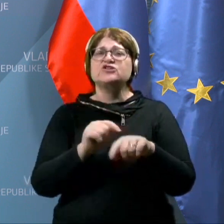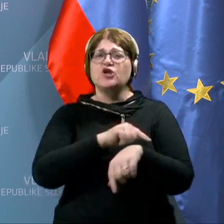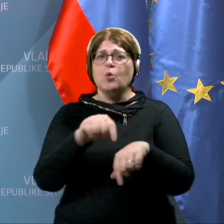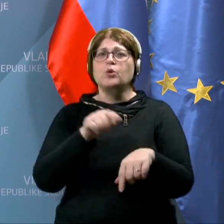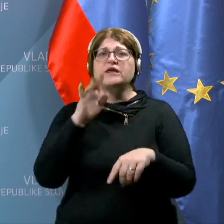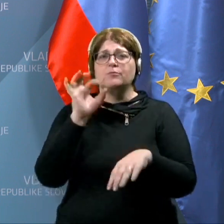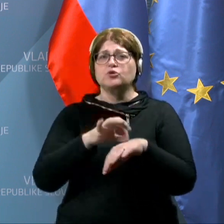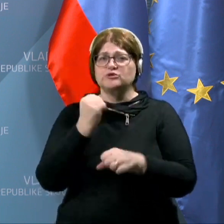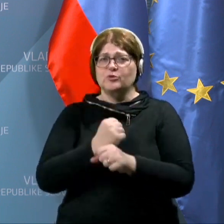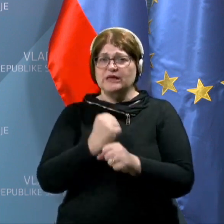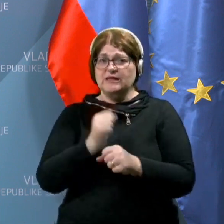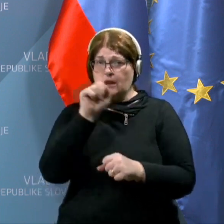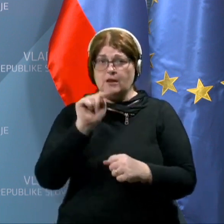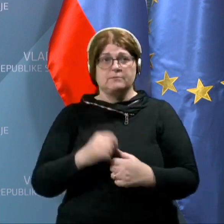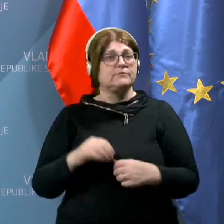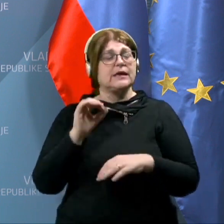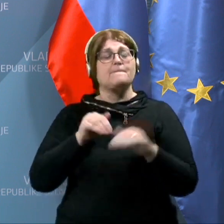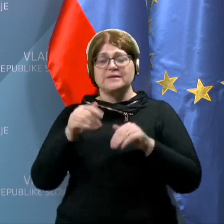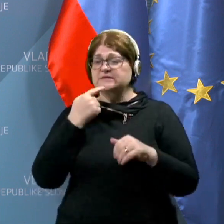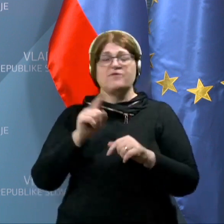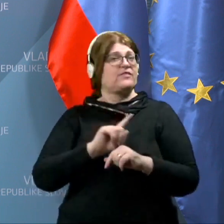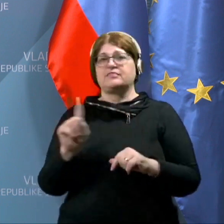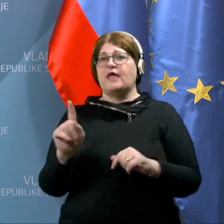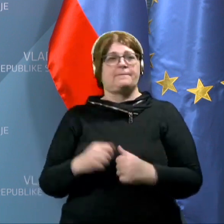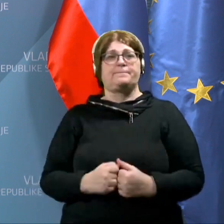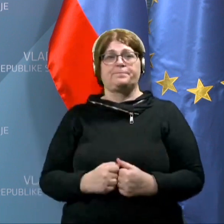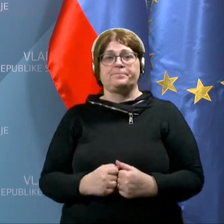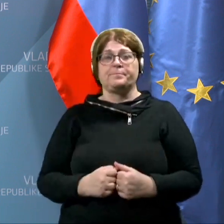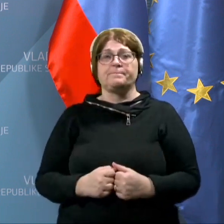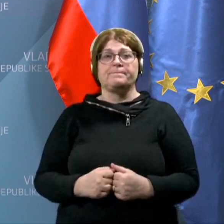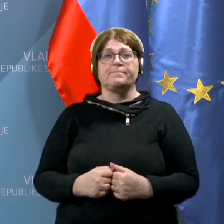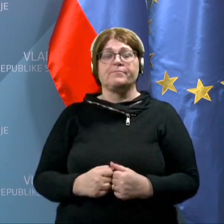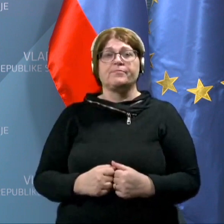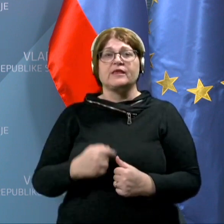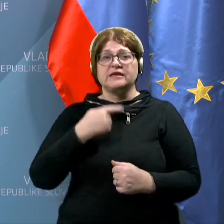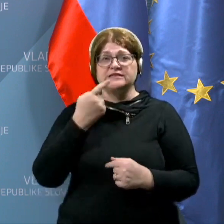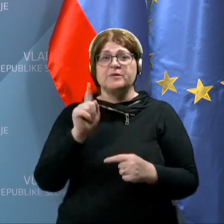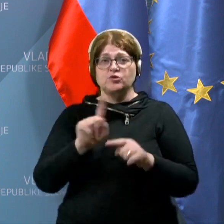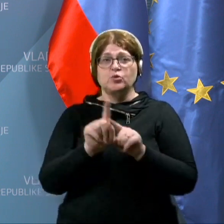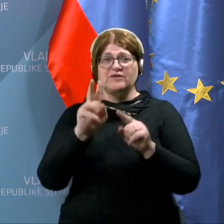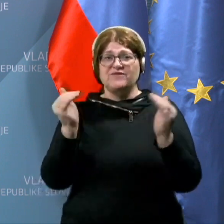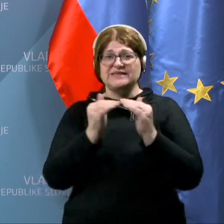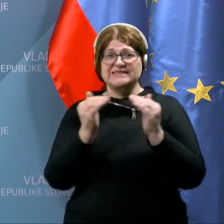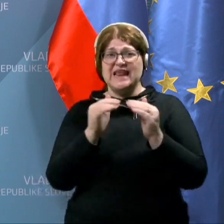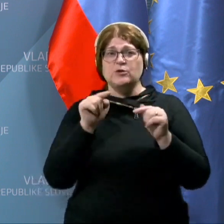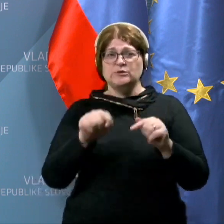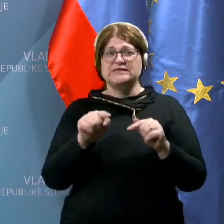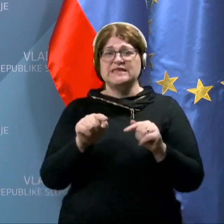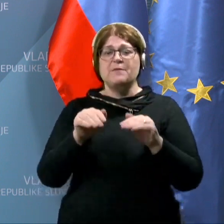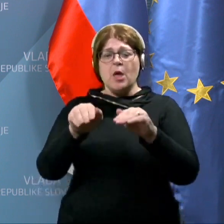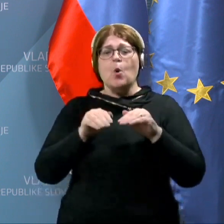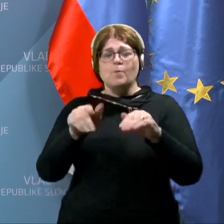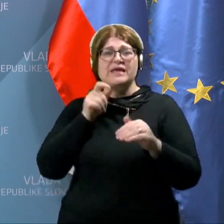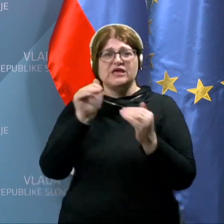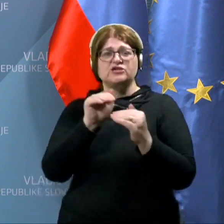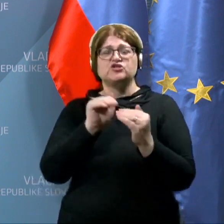zdravniki? Ne. Ne? Ne. Torej, bodo tudi skladu s temi pač umiki soglasi za